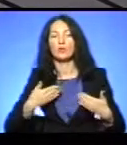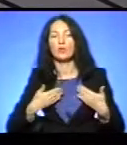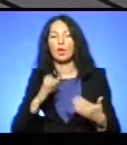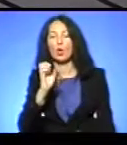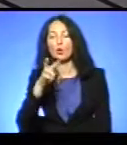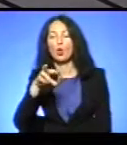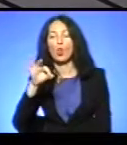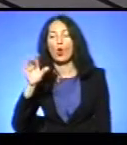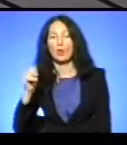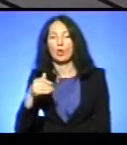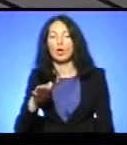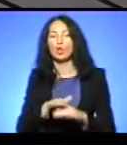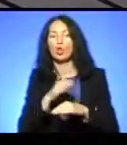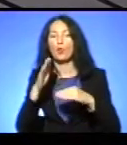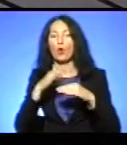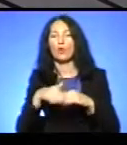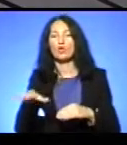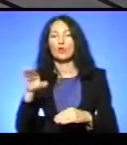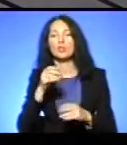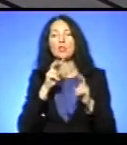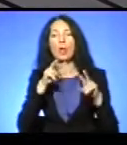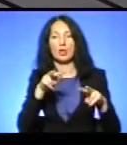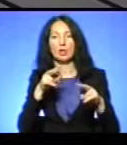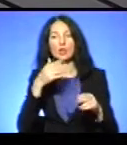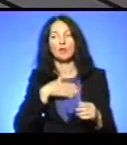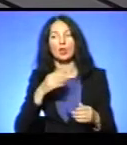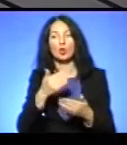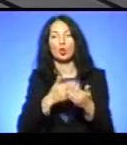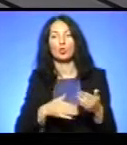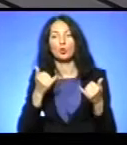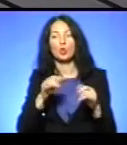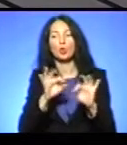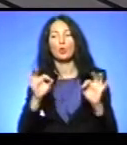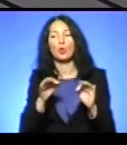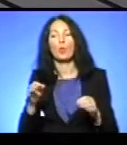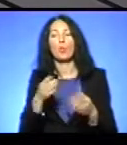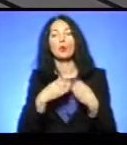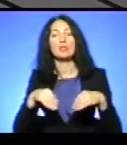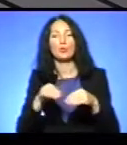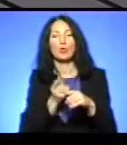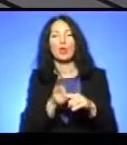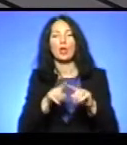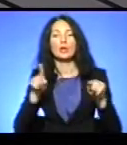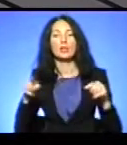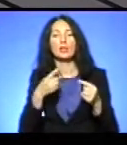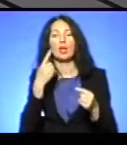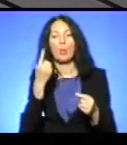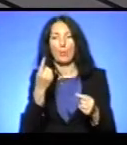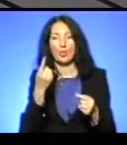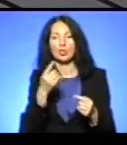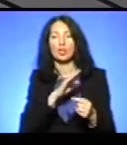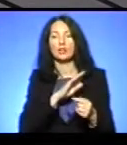вечора, кажу, усім глядачам нашого каналу. Сьогодні у програмі ми вам розповімо про родину, яка створила перший в Україні недержавний реєстр донорів